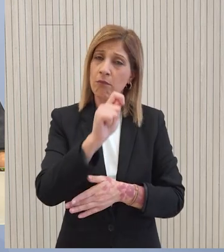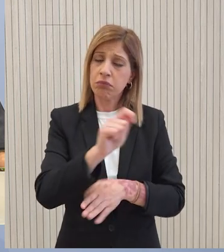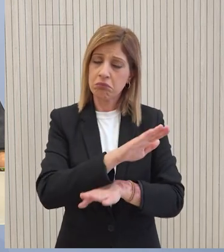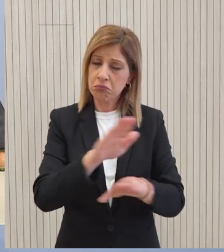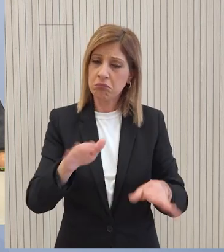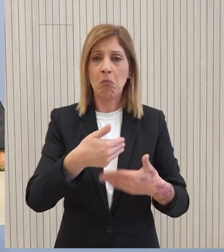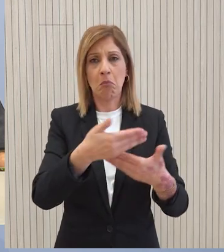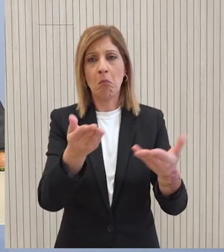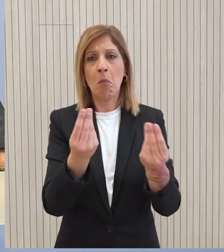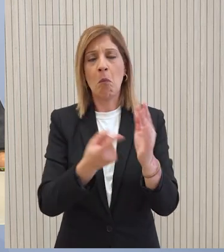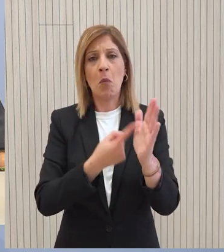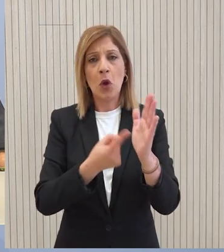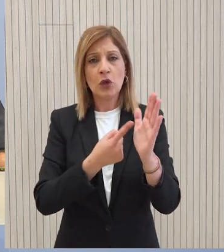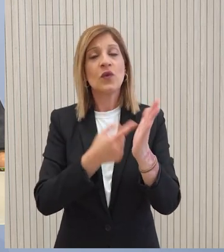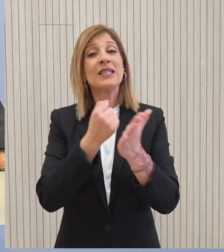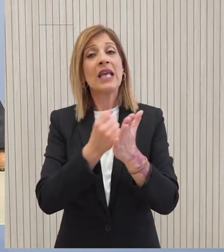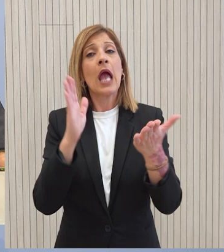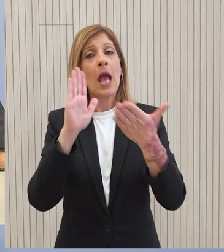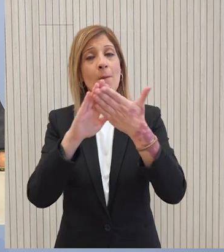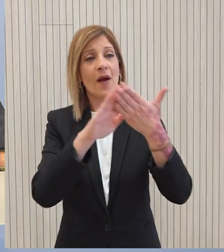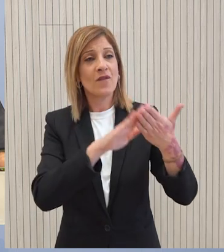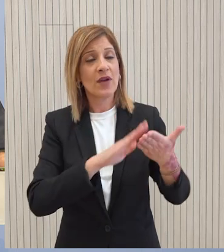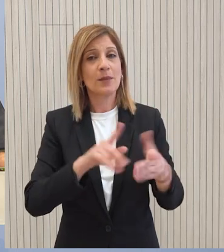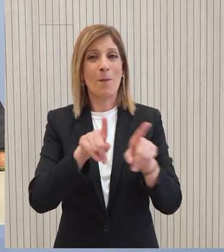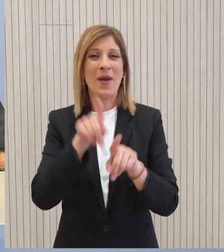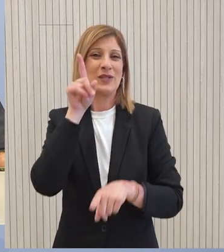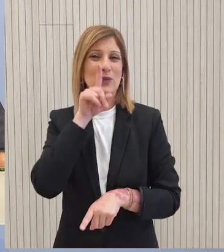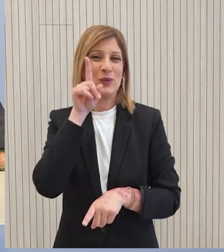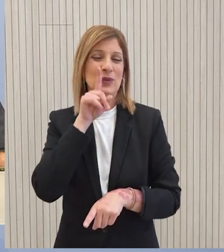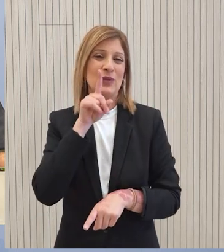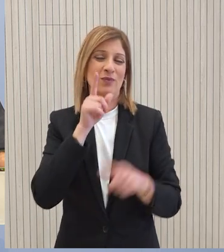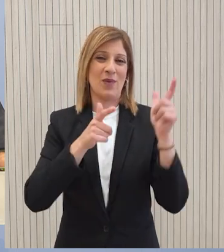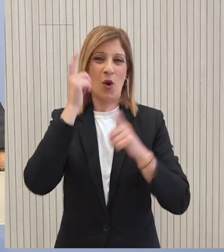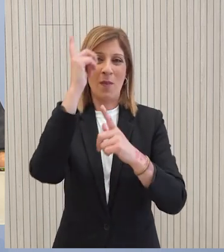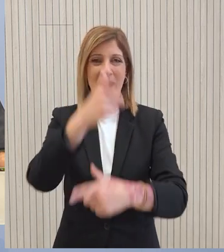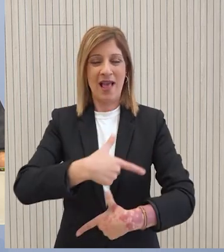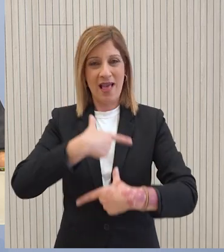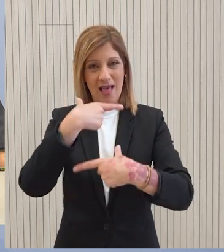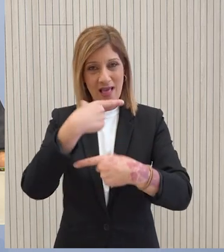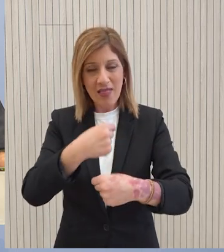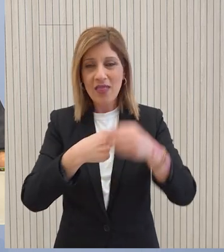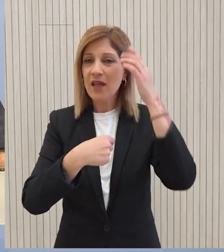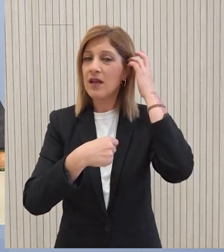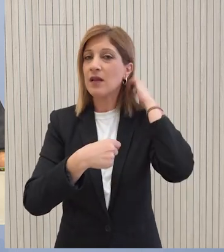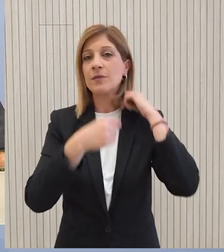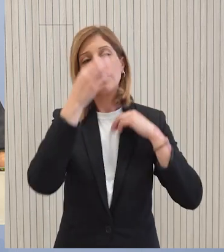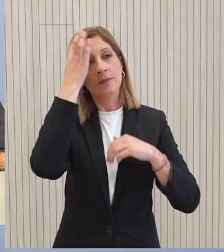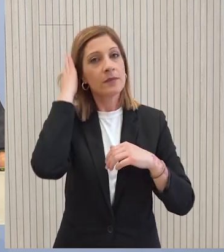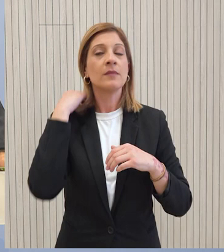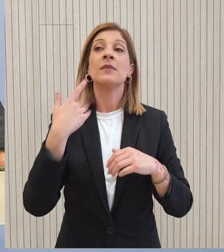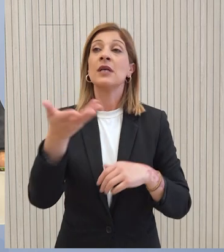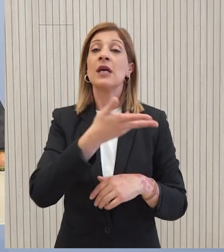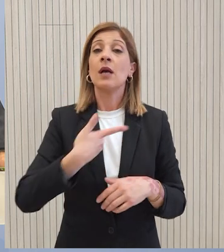δηλώσεις αλλά και κατά τις επαφές που είχε με την προσωπική απεσταλμένη του Γενικού Γραμματέντων Ενωμένων Εθνών είναι η